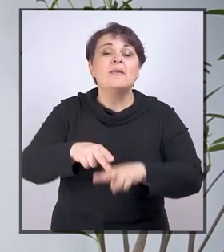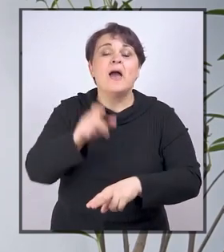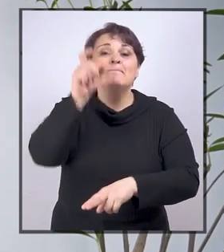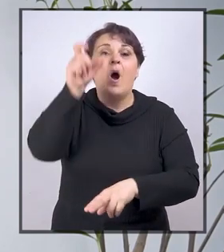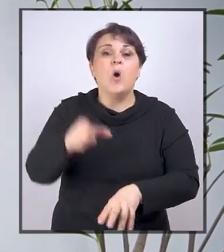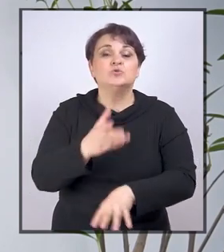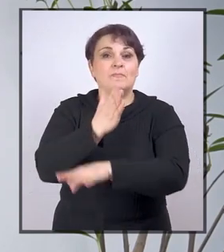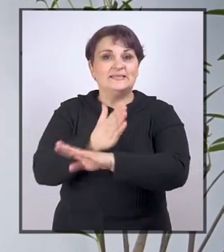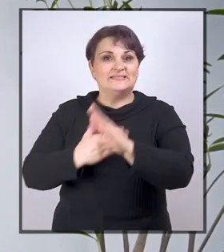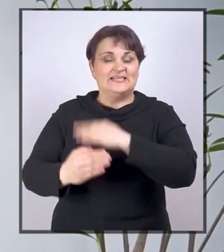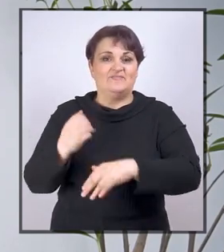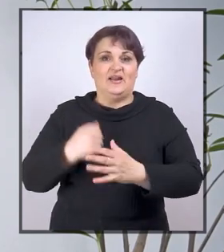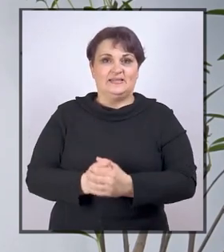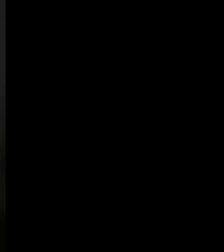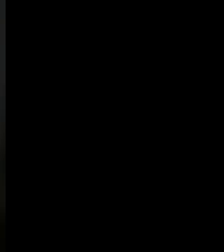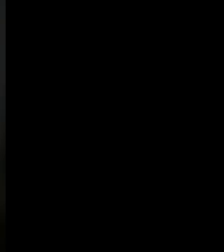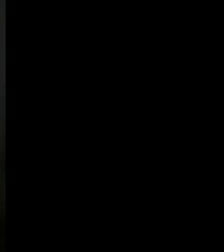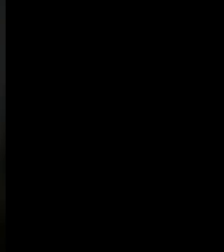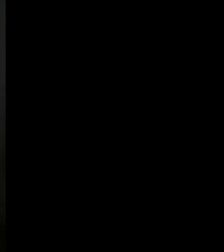sa invaliditetom.